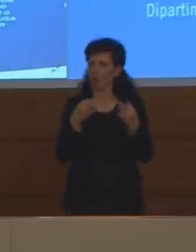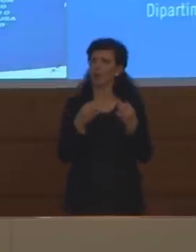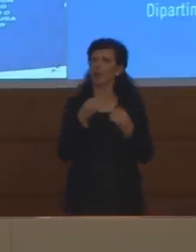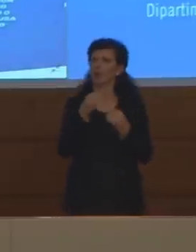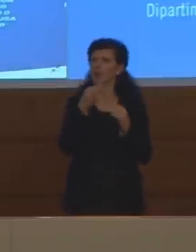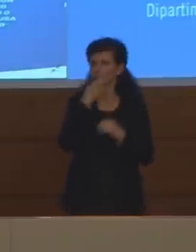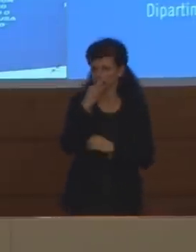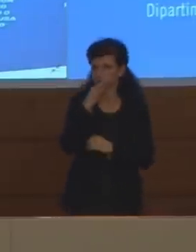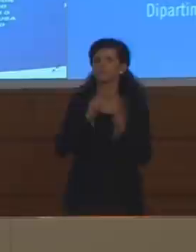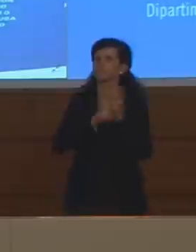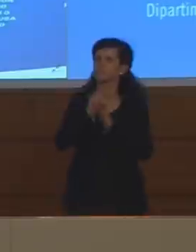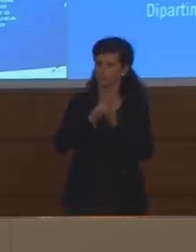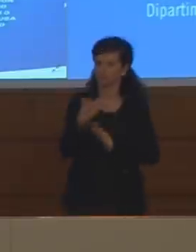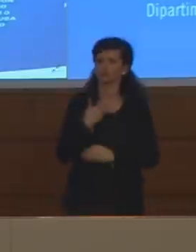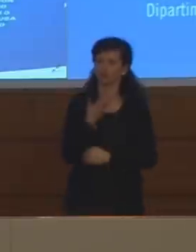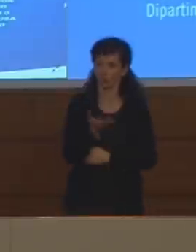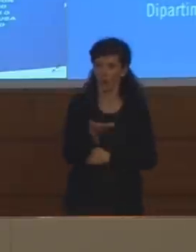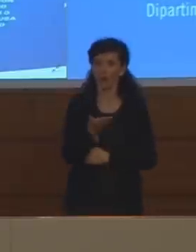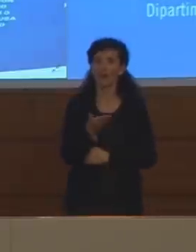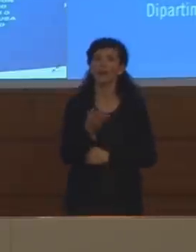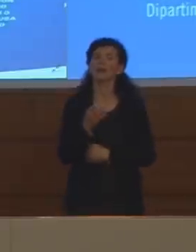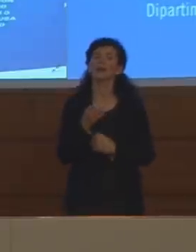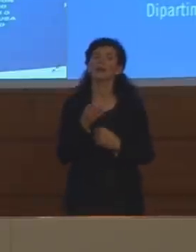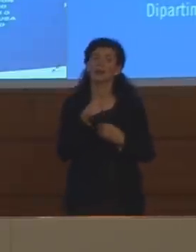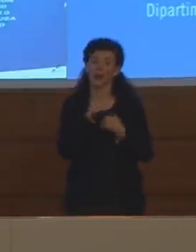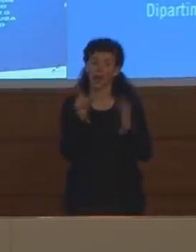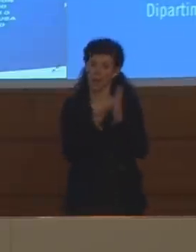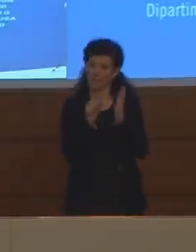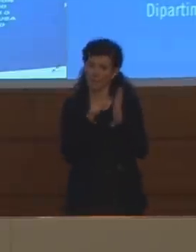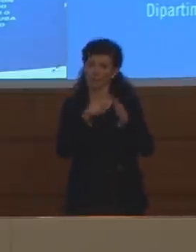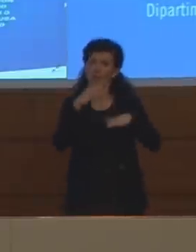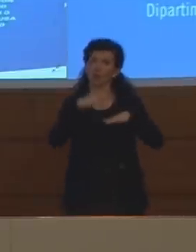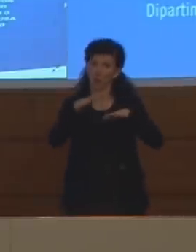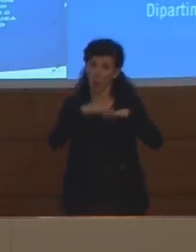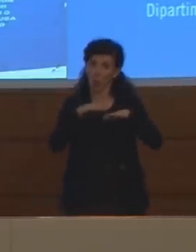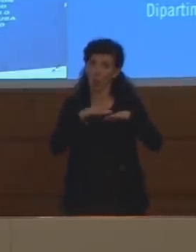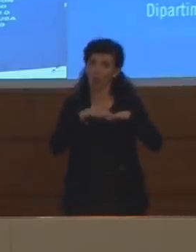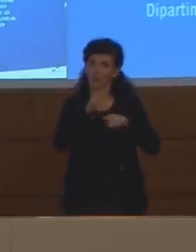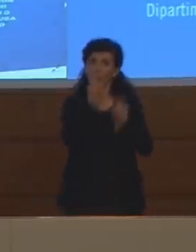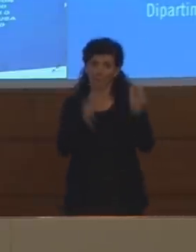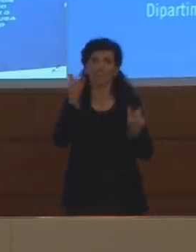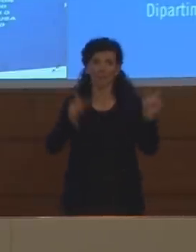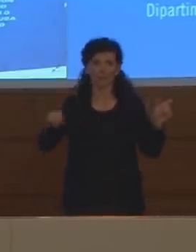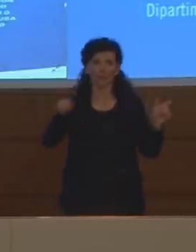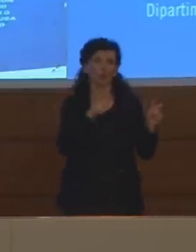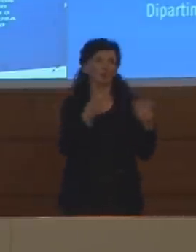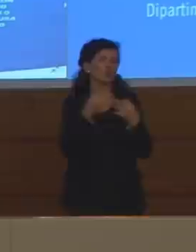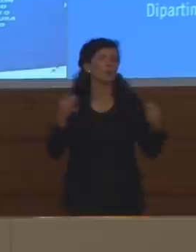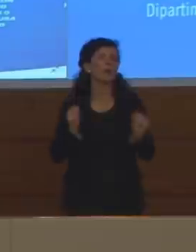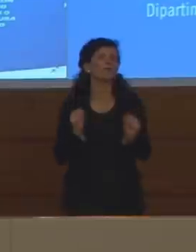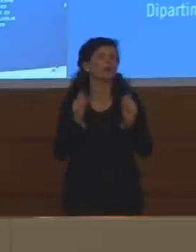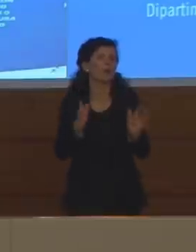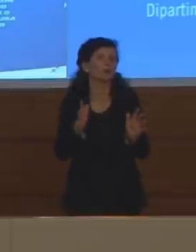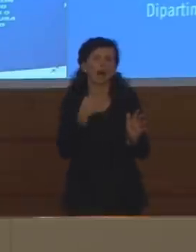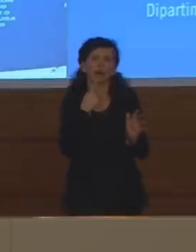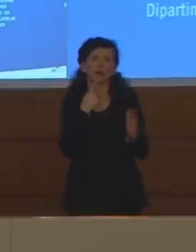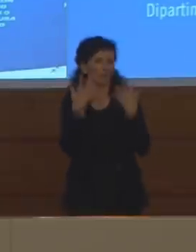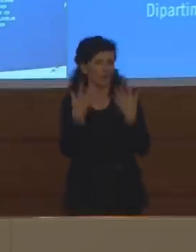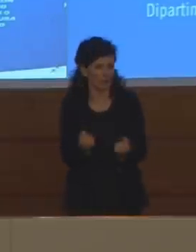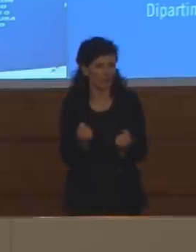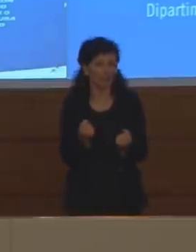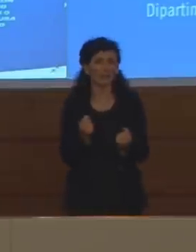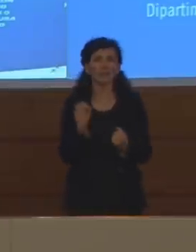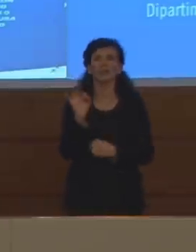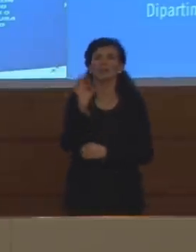questa efficacia si baserà molto verosimilmente sull'utilizzo di questa app che essendo su base volontaria se non verrà